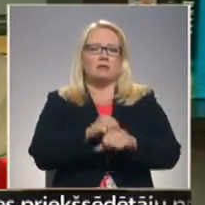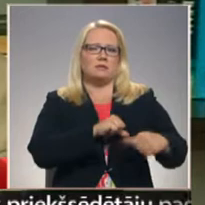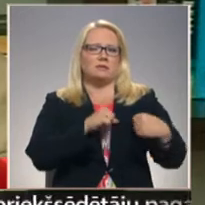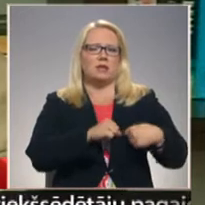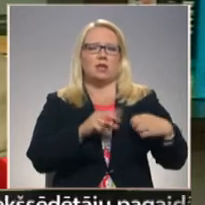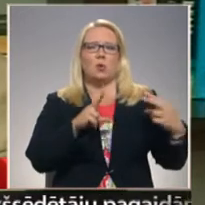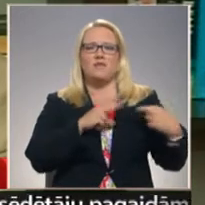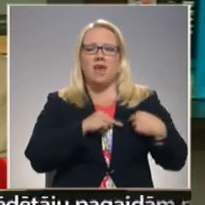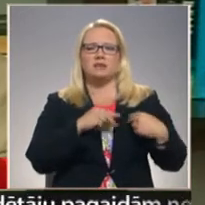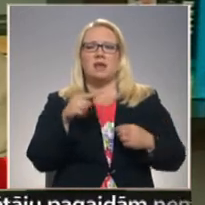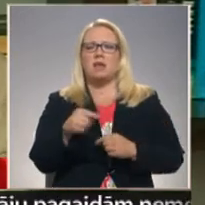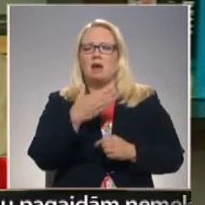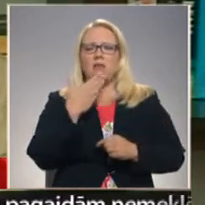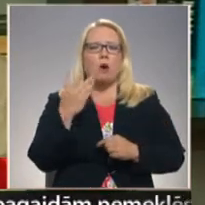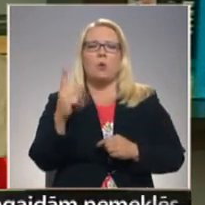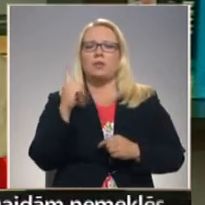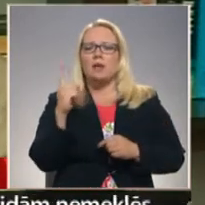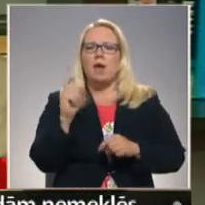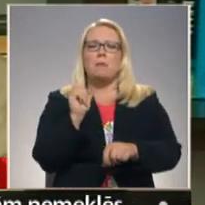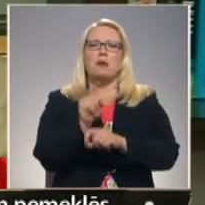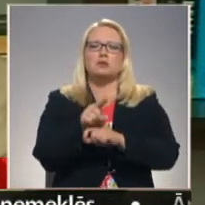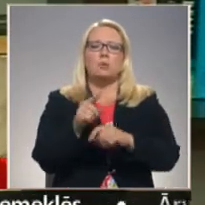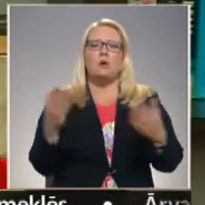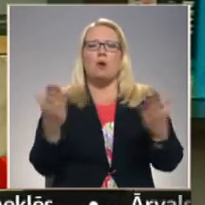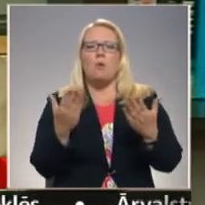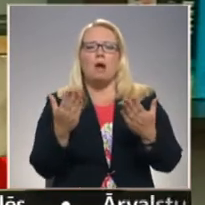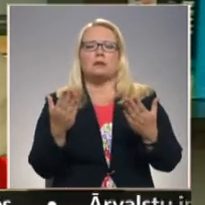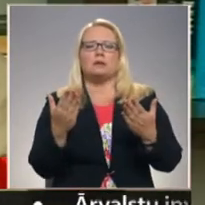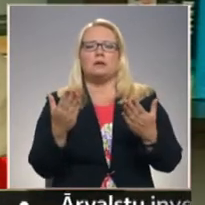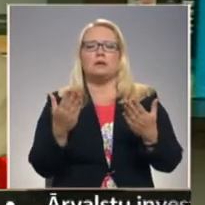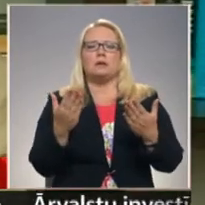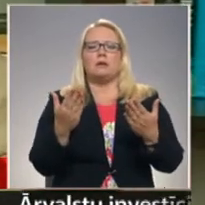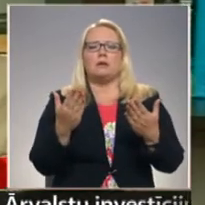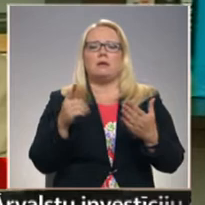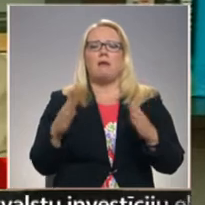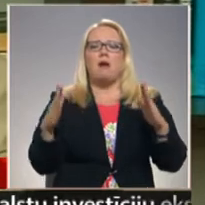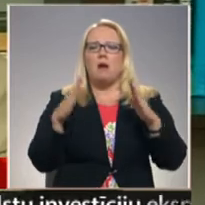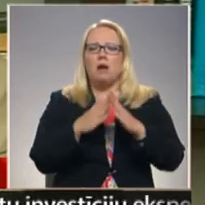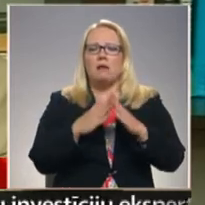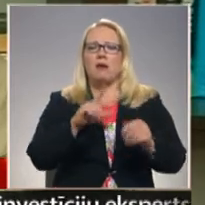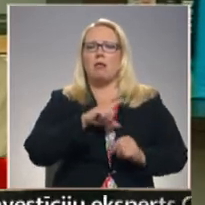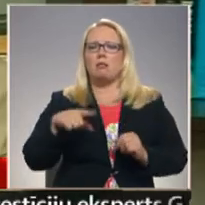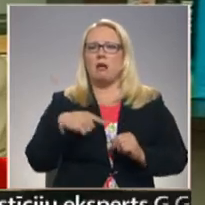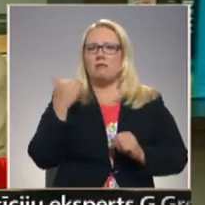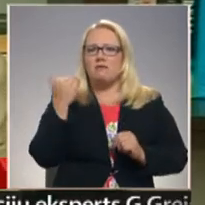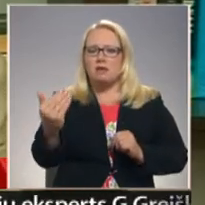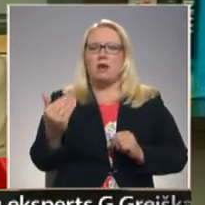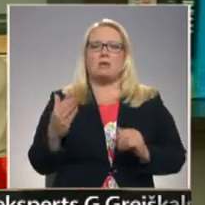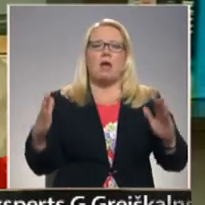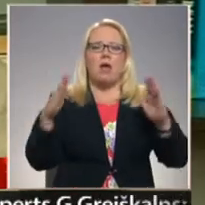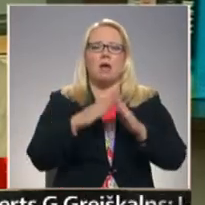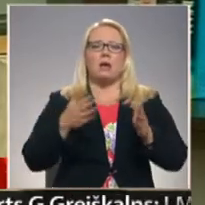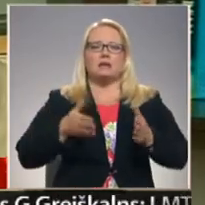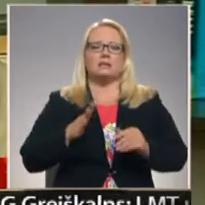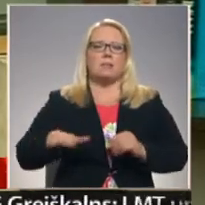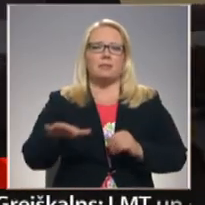tā nav tikai pasūtījums un kaut kas tāds, tā ir ēka Latvijai, tā ir ēka mani dzimtenē,